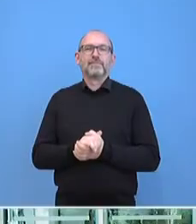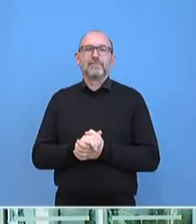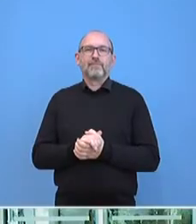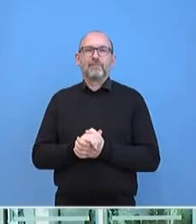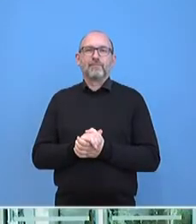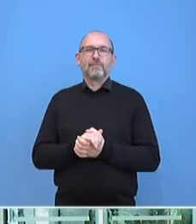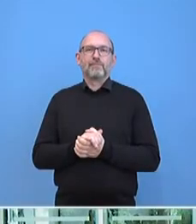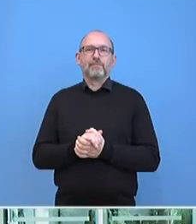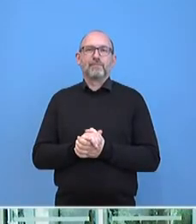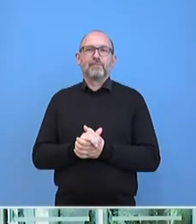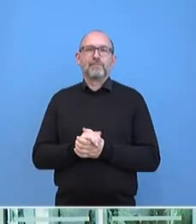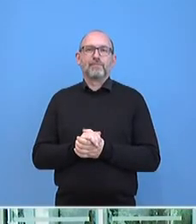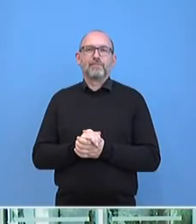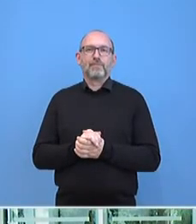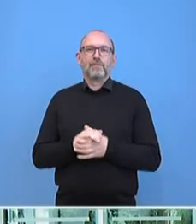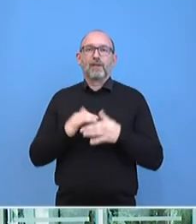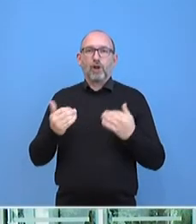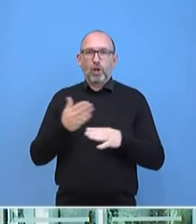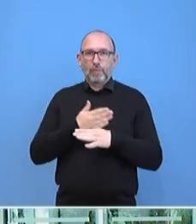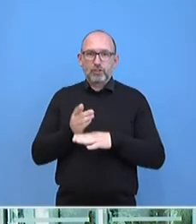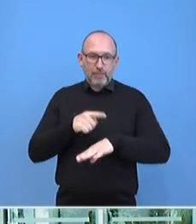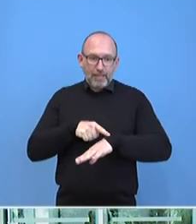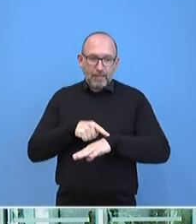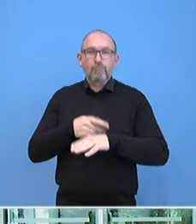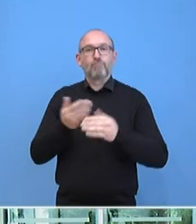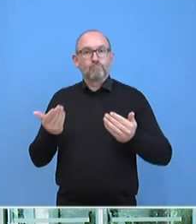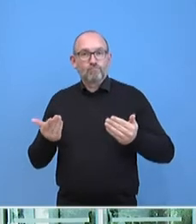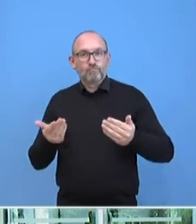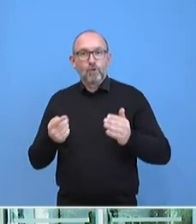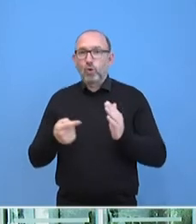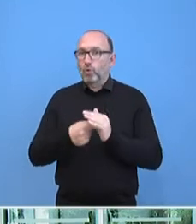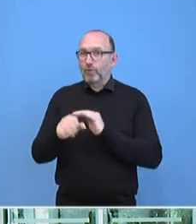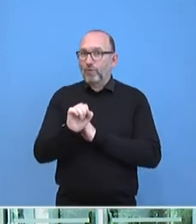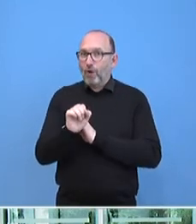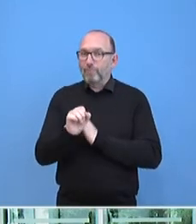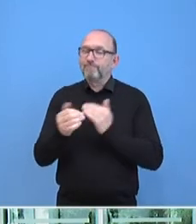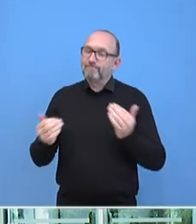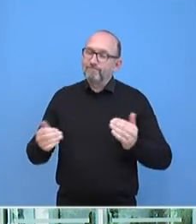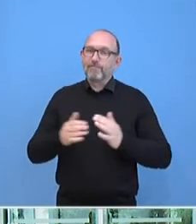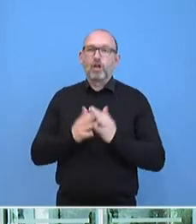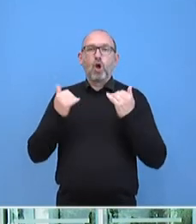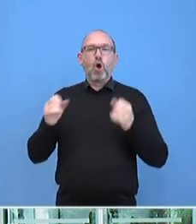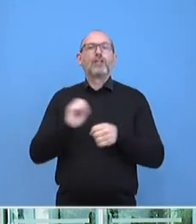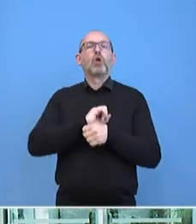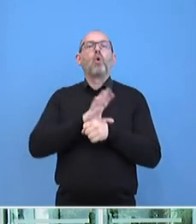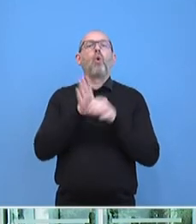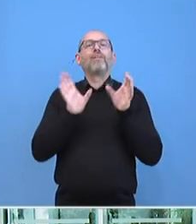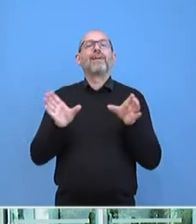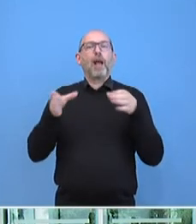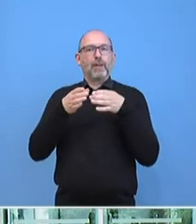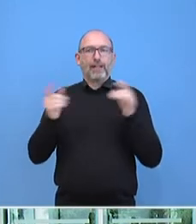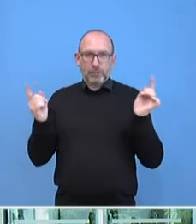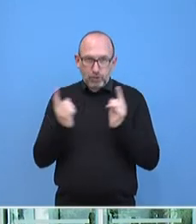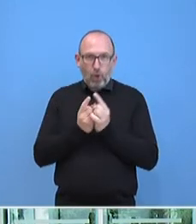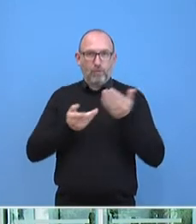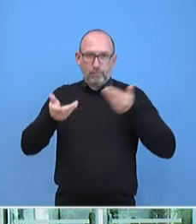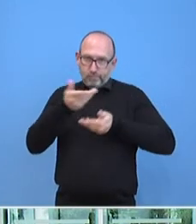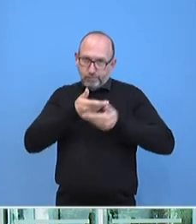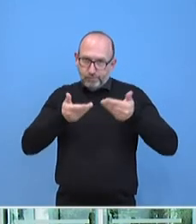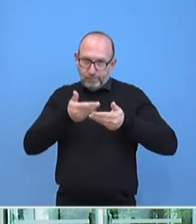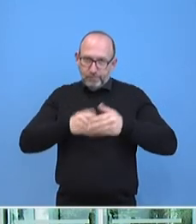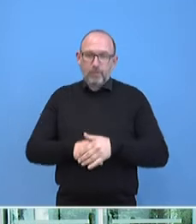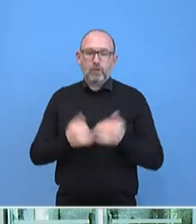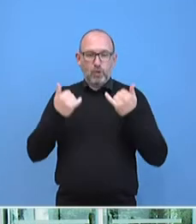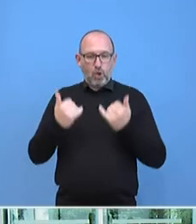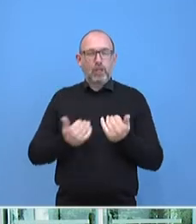Und wir sind heute spät dran, aus guten Gründen. Denn heute hat das Corona-Kabinett getagt und über das